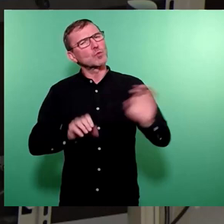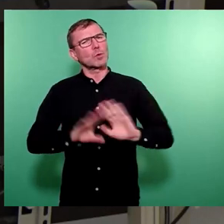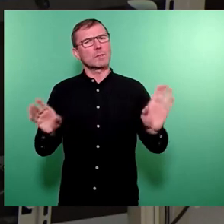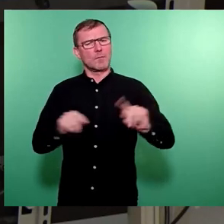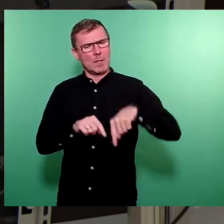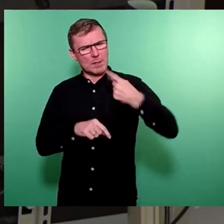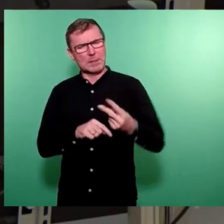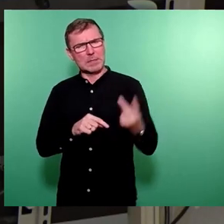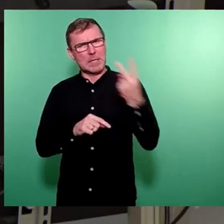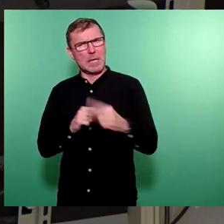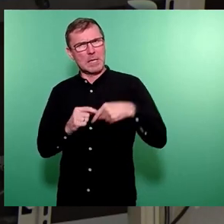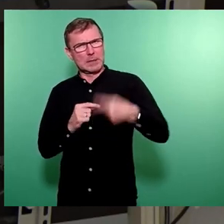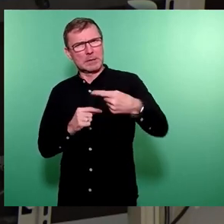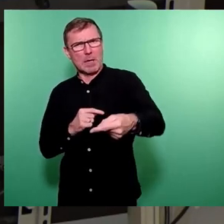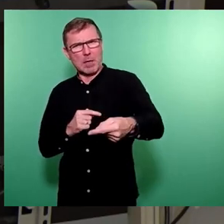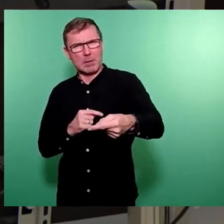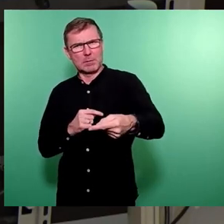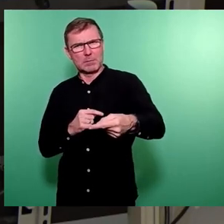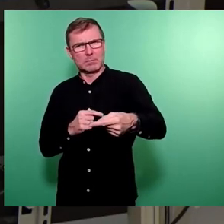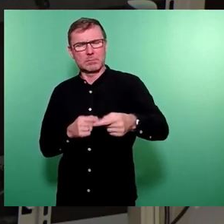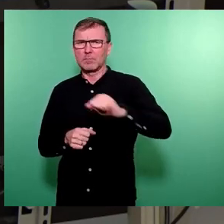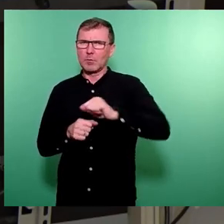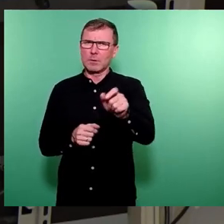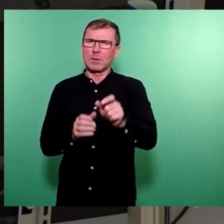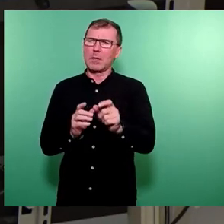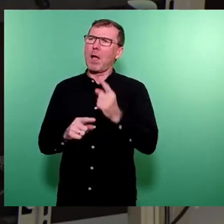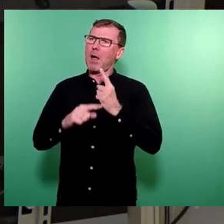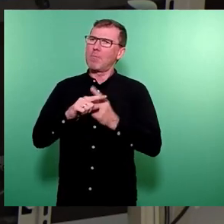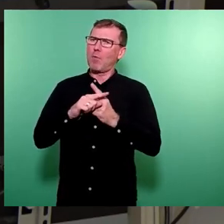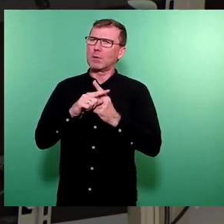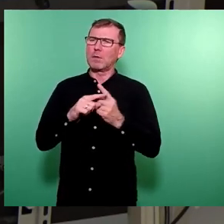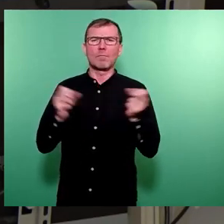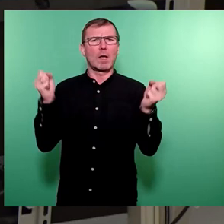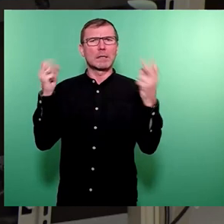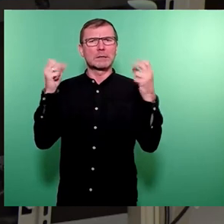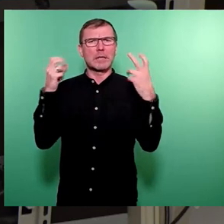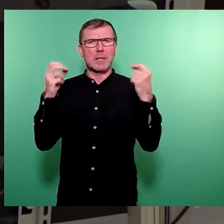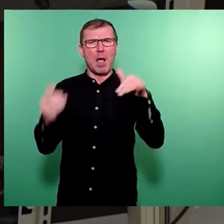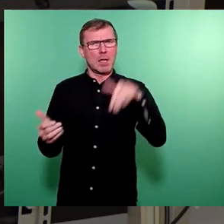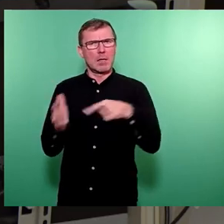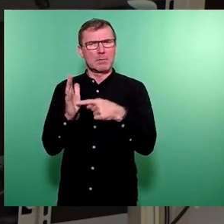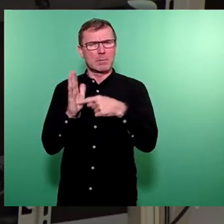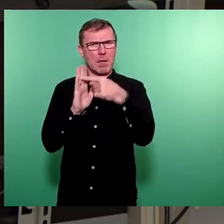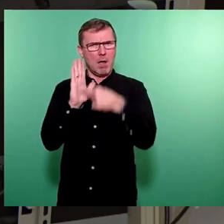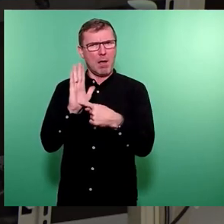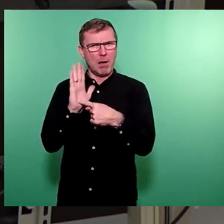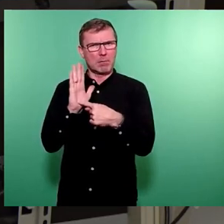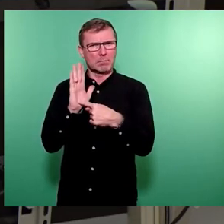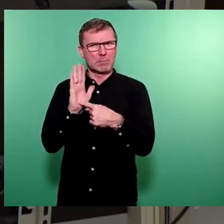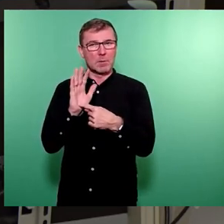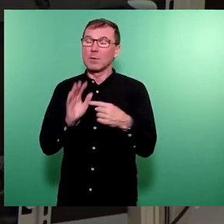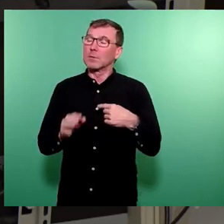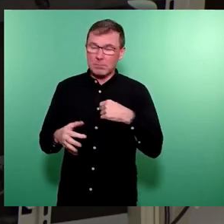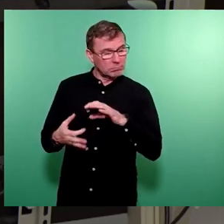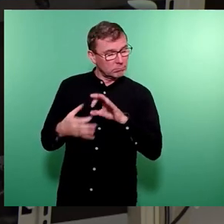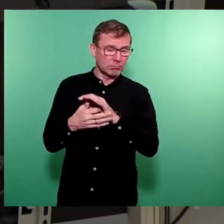zwei Jahre dann zumindest diese positiven Signale setzen kann. Und auch ich schließe mich dem